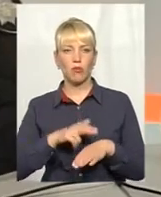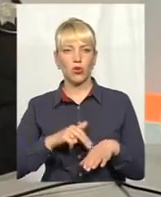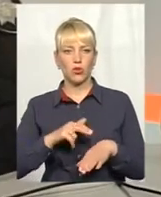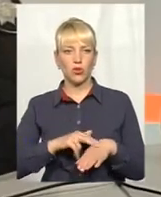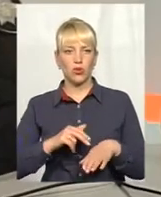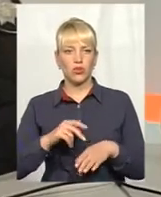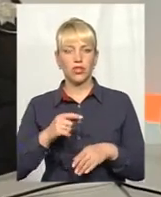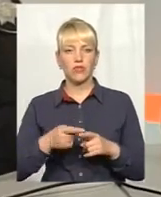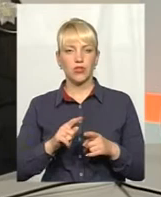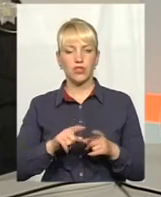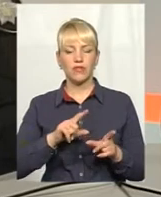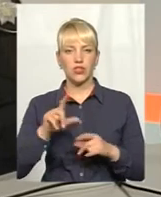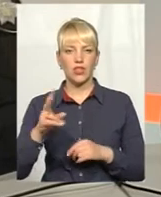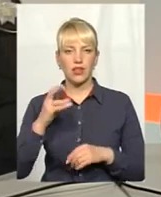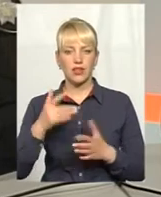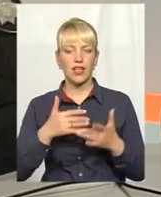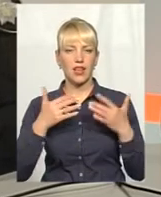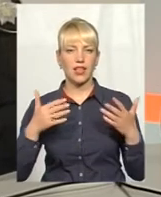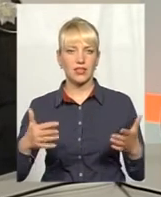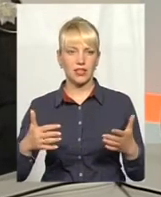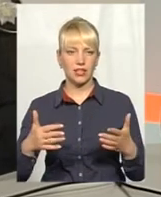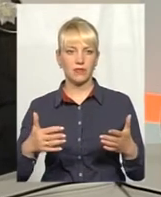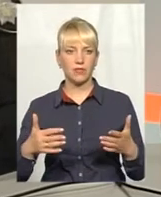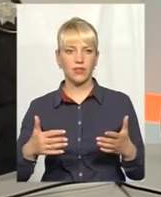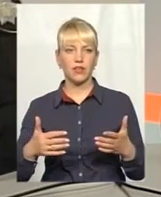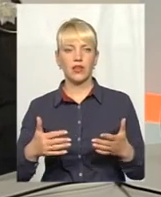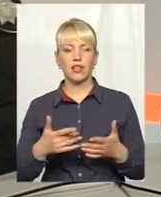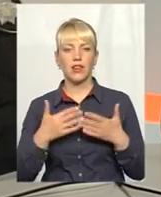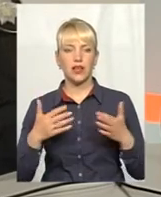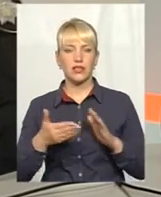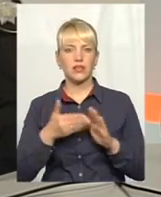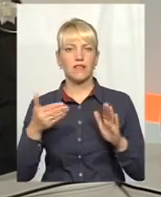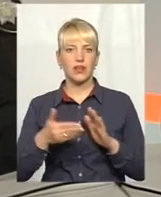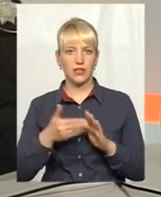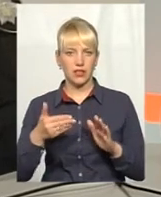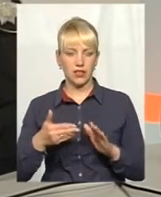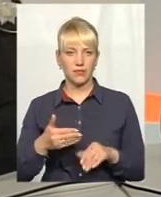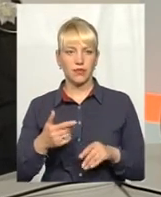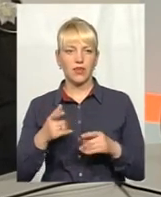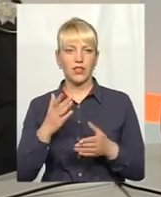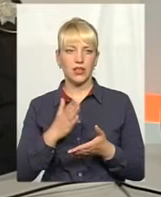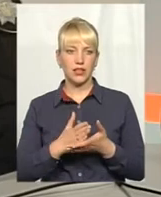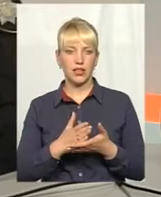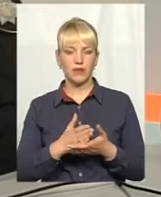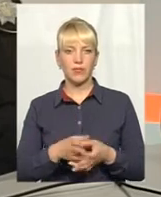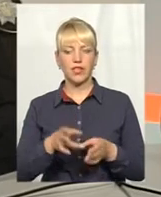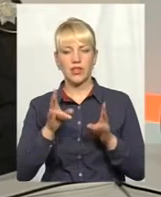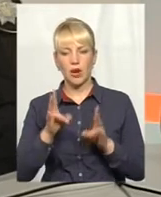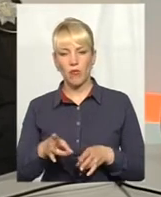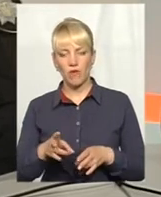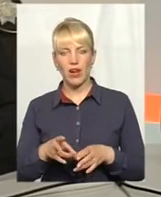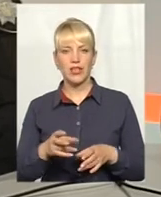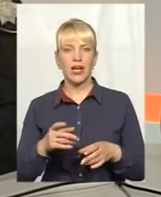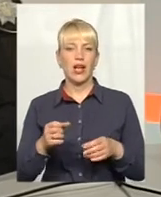бачимо, вони виїжджають на різного роду виклики. Є і травмування, і